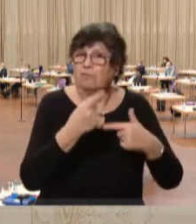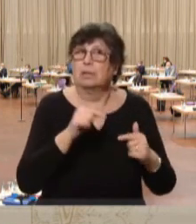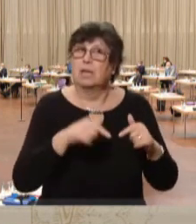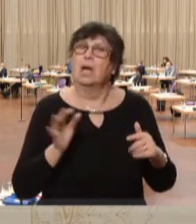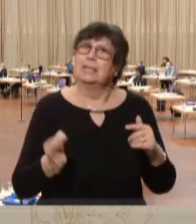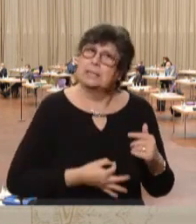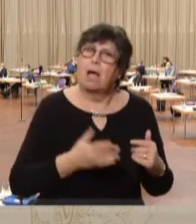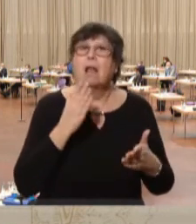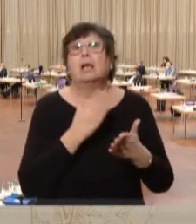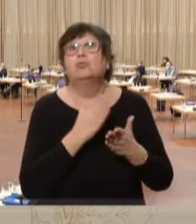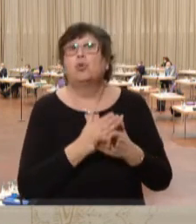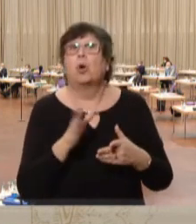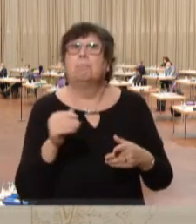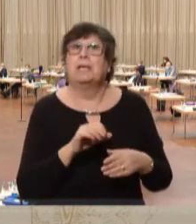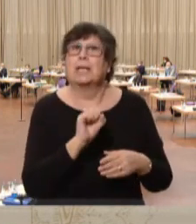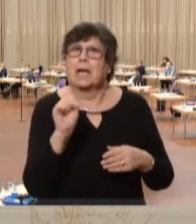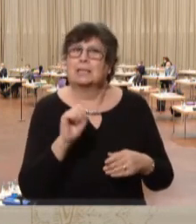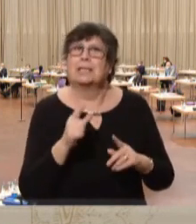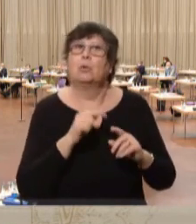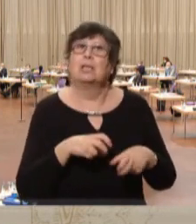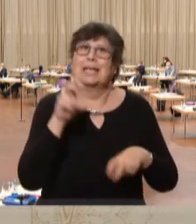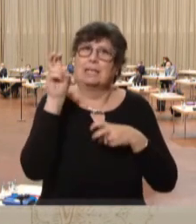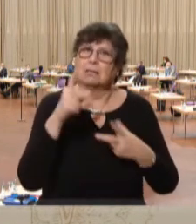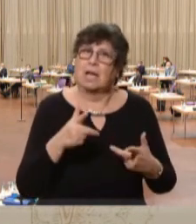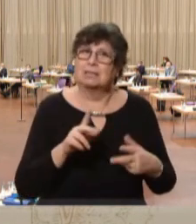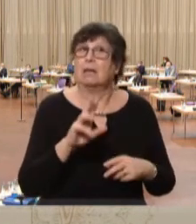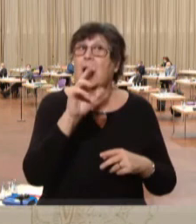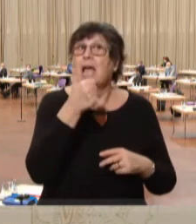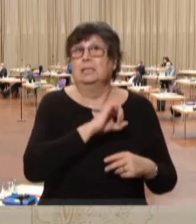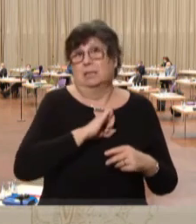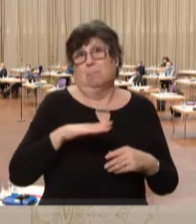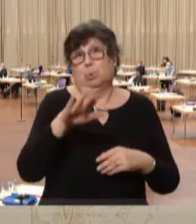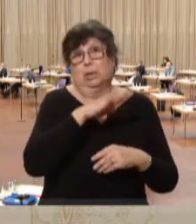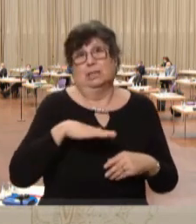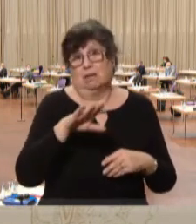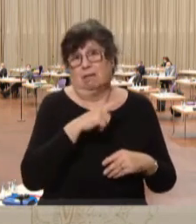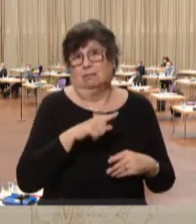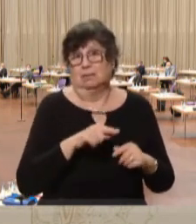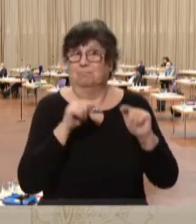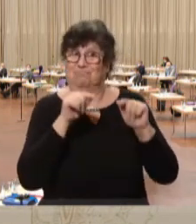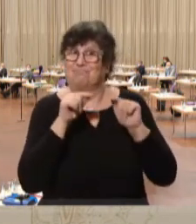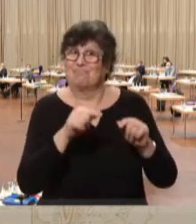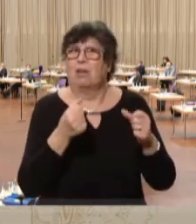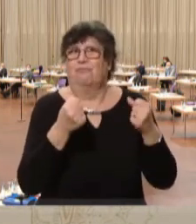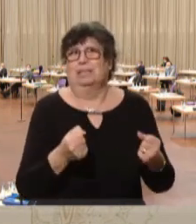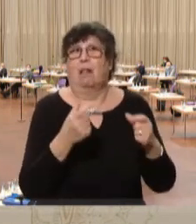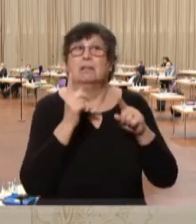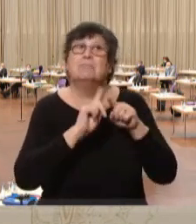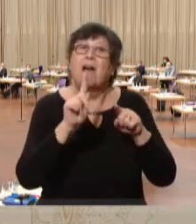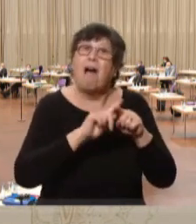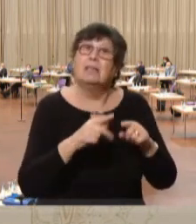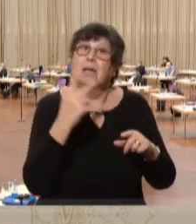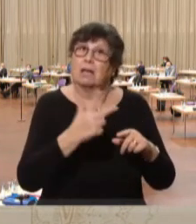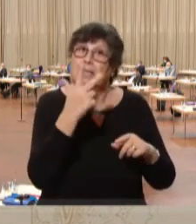Saarland inzwischen mit Sachsen und Niedersachsen das einzige Bundesland, das noch an der HOND festhält. Alle anderen 13